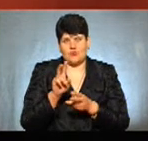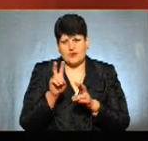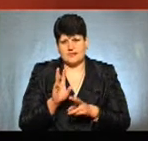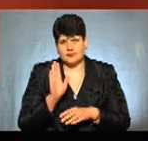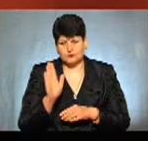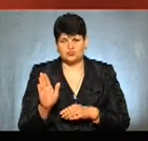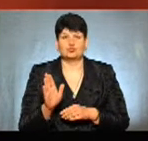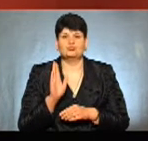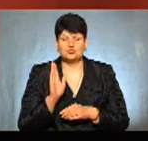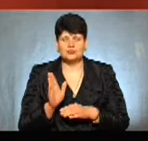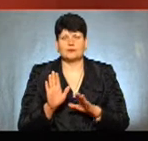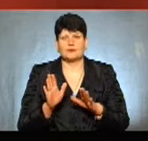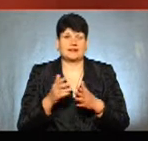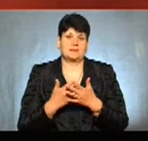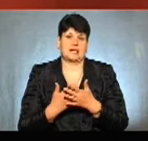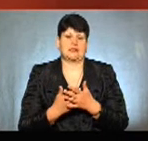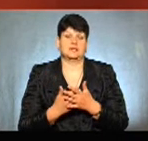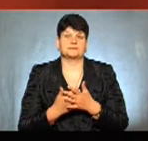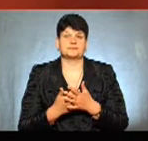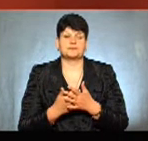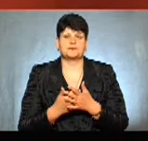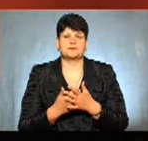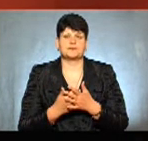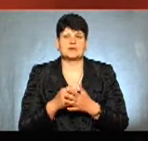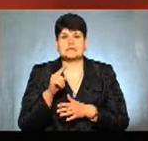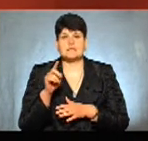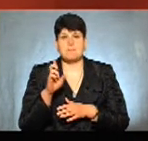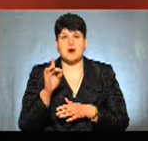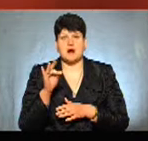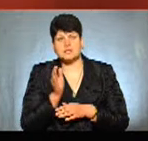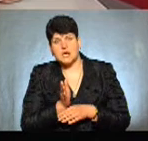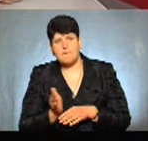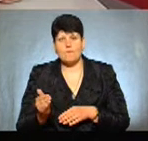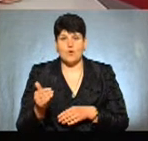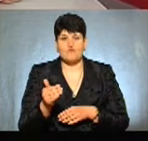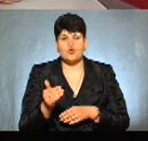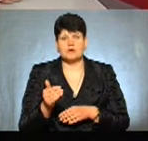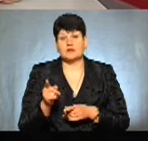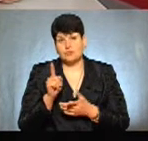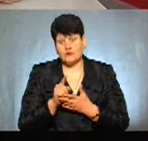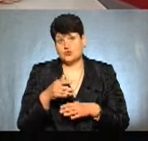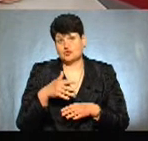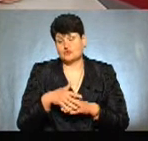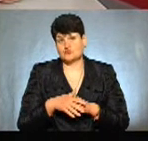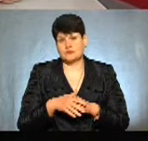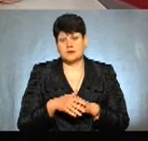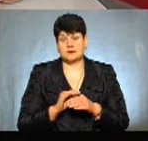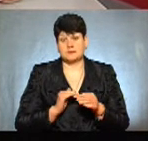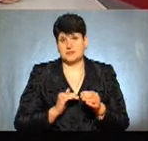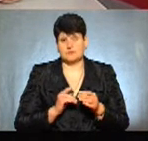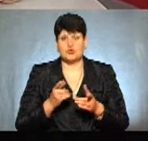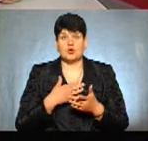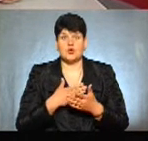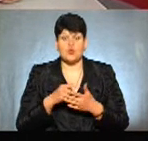моменти, наприклад, на збереглядському повороті. Відбереглядці повинні з розумінням до цього поставитися, тому що і